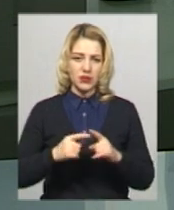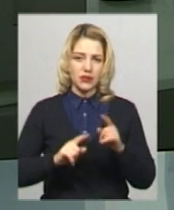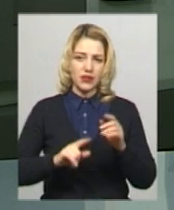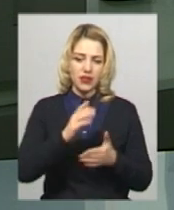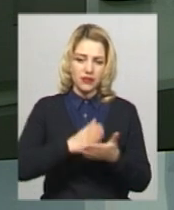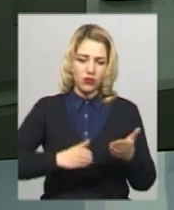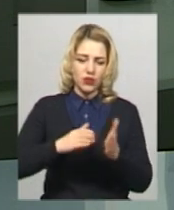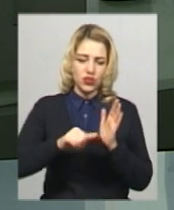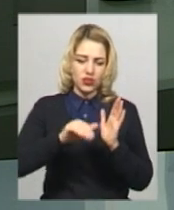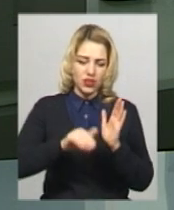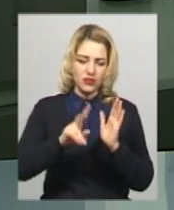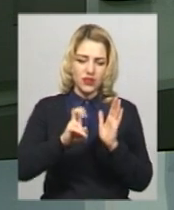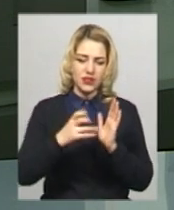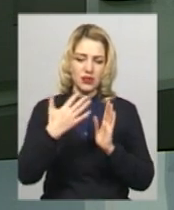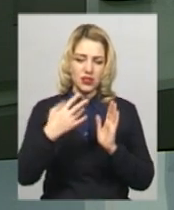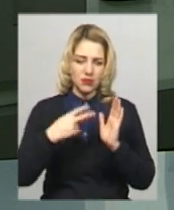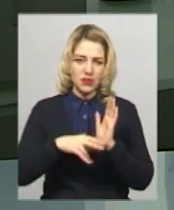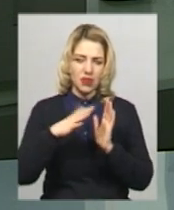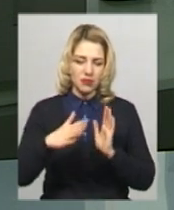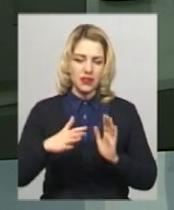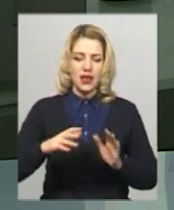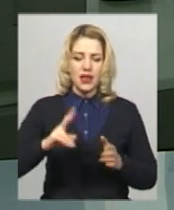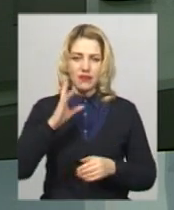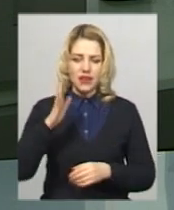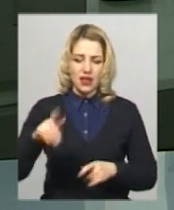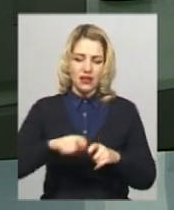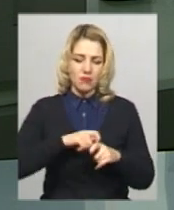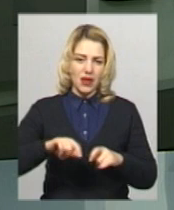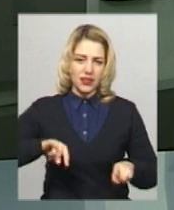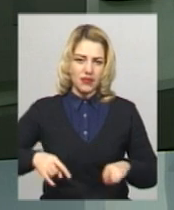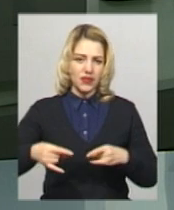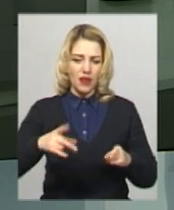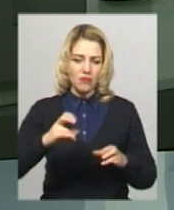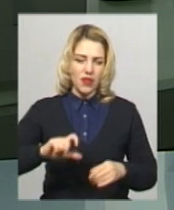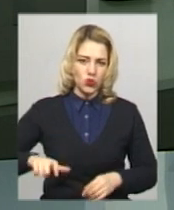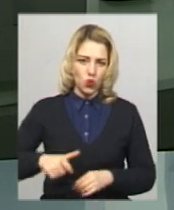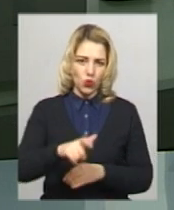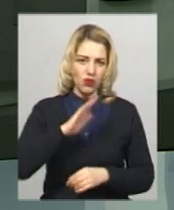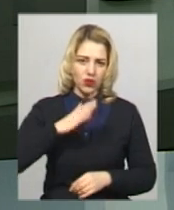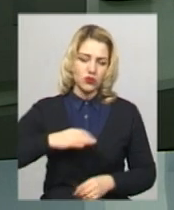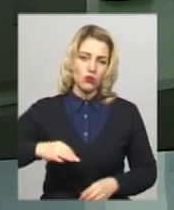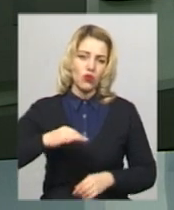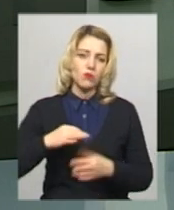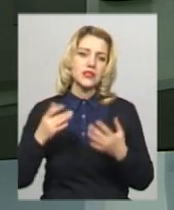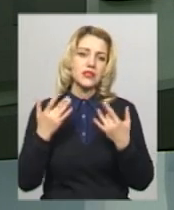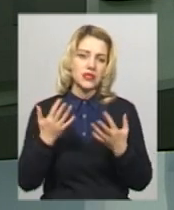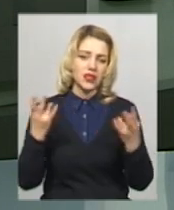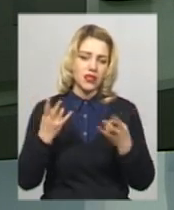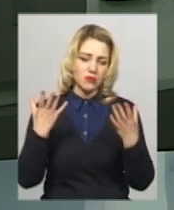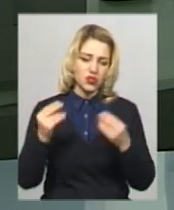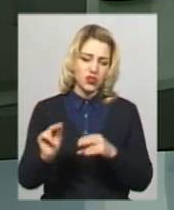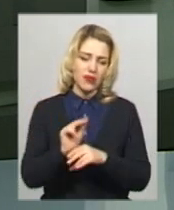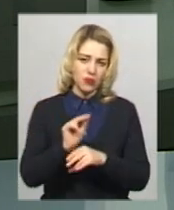275 квадратних метрів ям на дорогах області. Скільки ям ще потрібно ліквідувати у «Аблафтодорі»